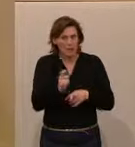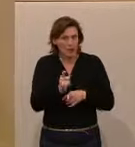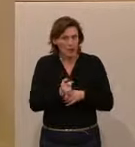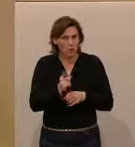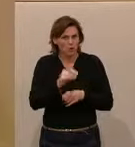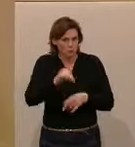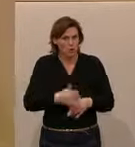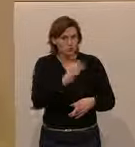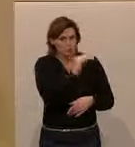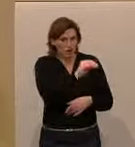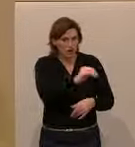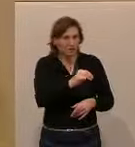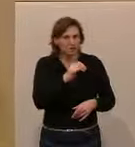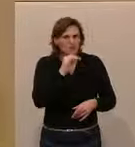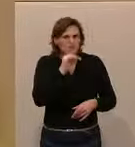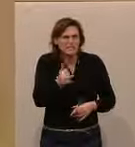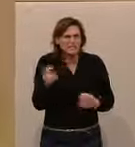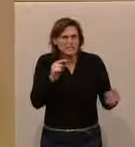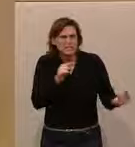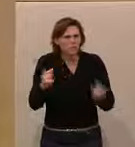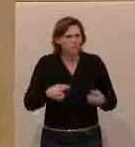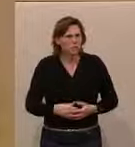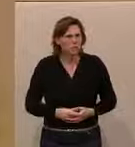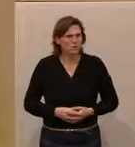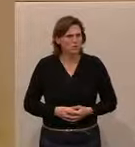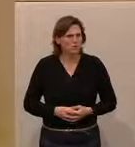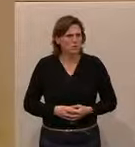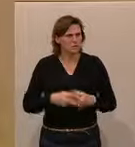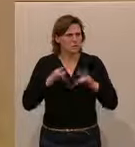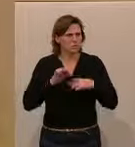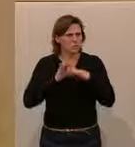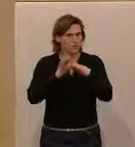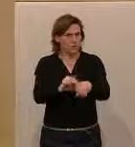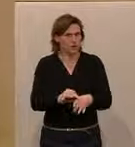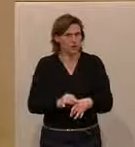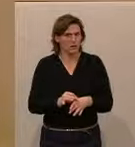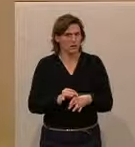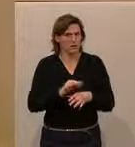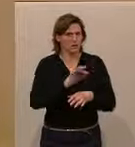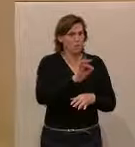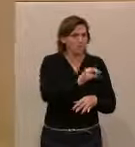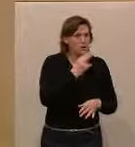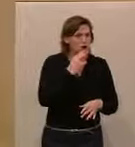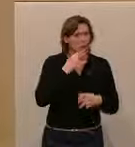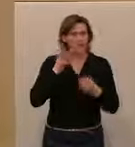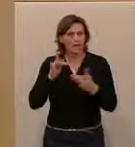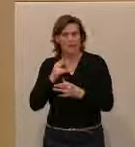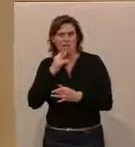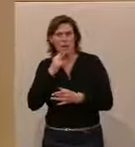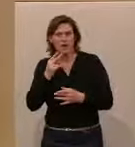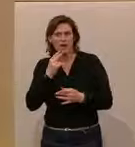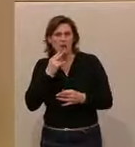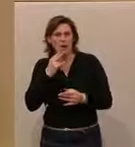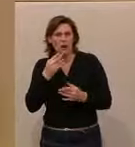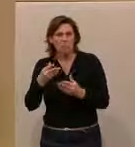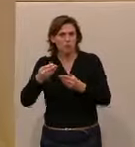eines muss ich schon sagen, das ist ja keine Debatte bitte, die wir hier führen, für oder gegen es Rauchen, dass Rauchen schädlich ist, das